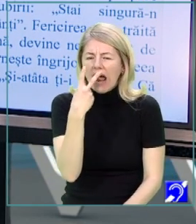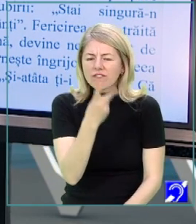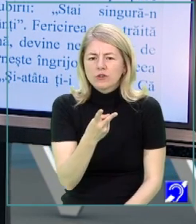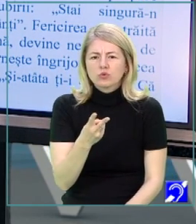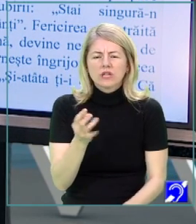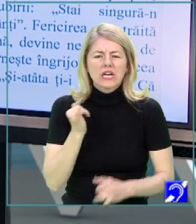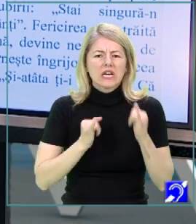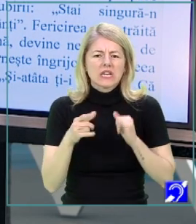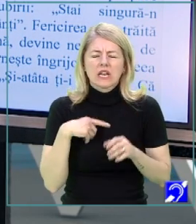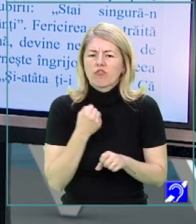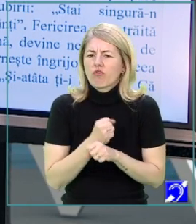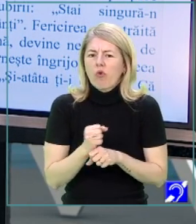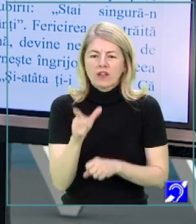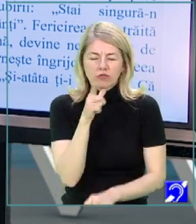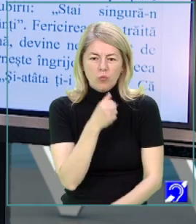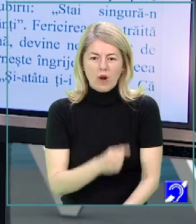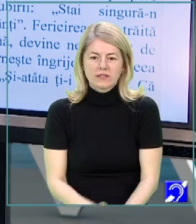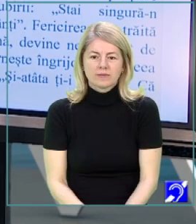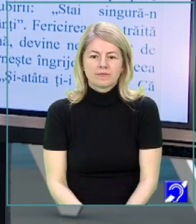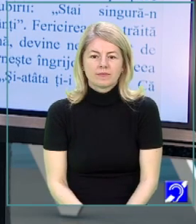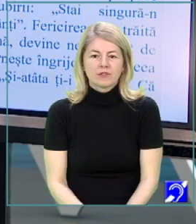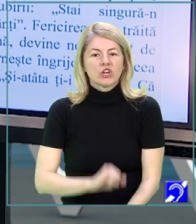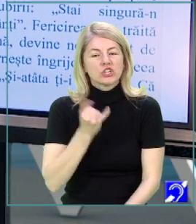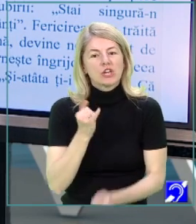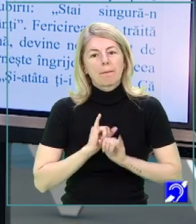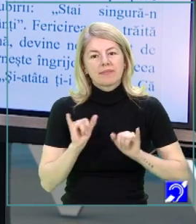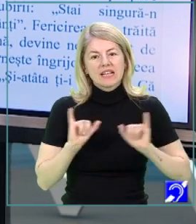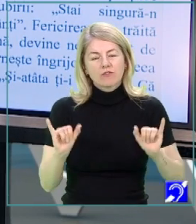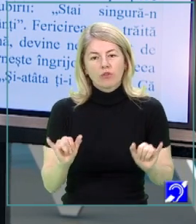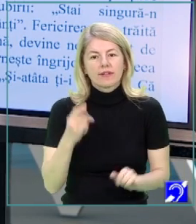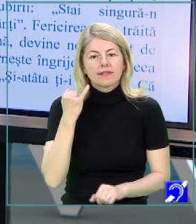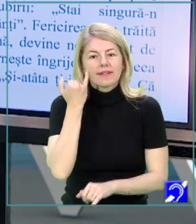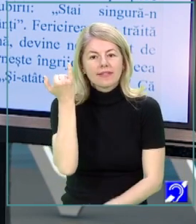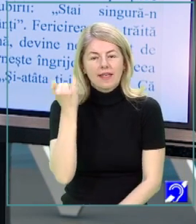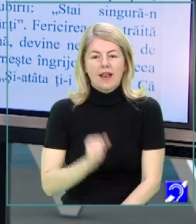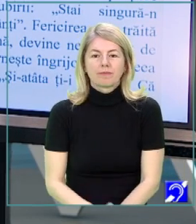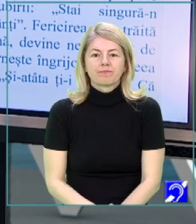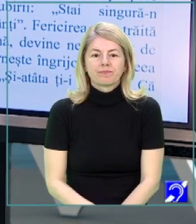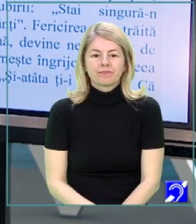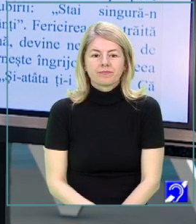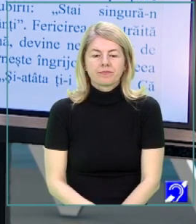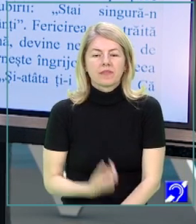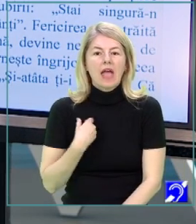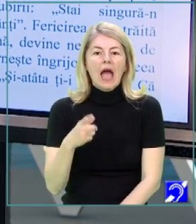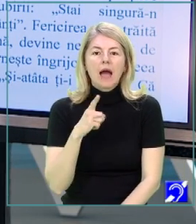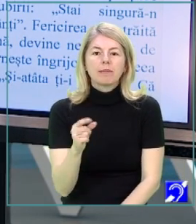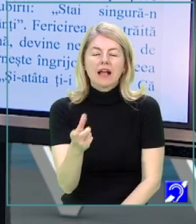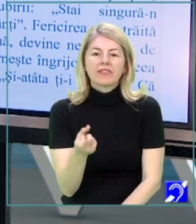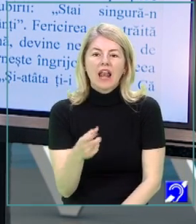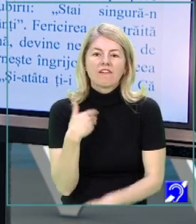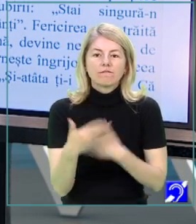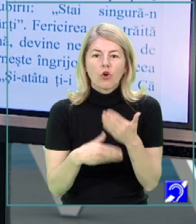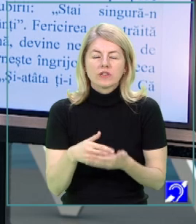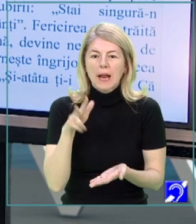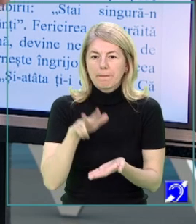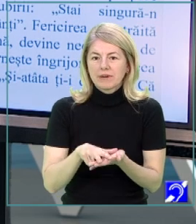pe care grădina i-o înfățișează și am dezvoltat ideile. Am plecat de la folosirea